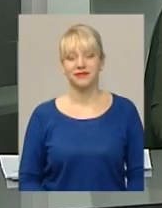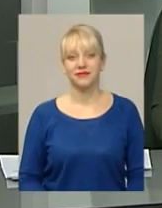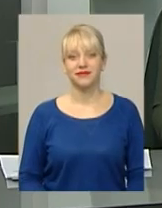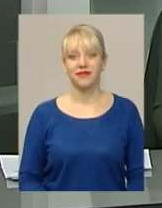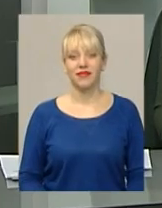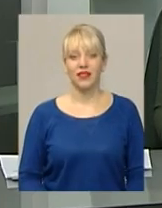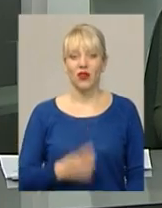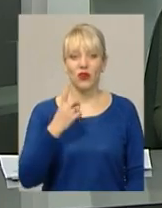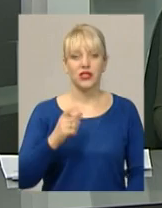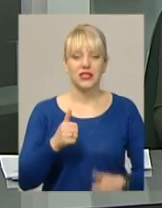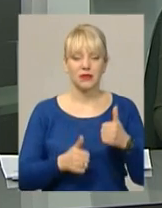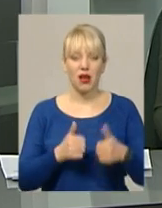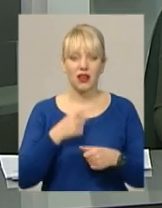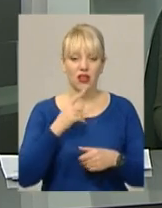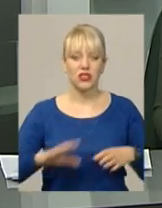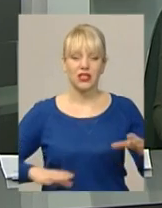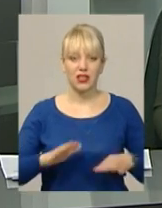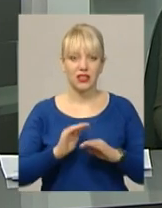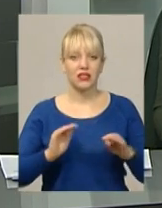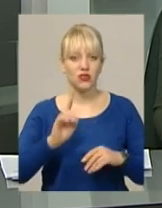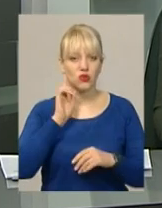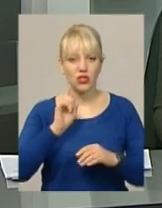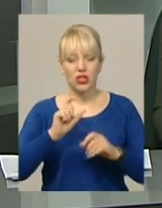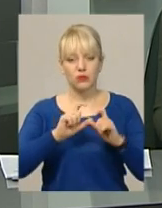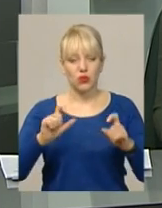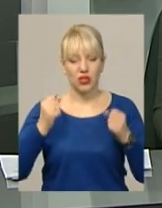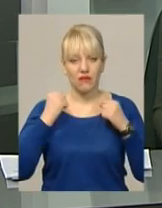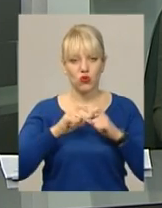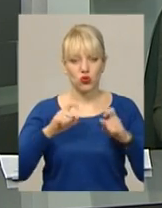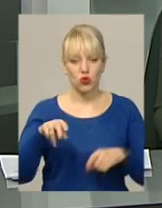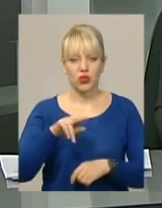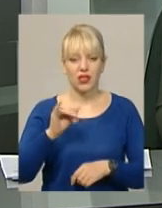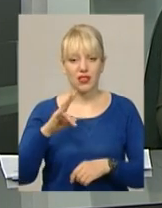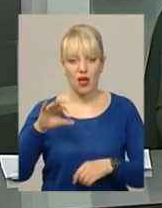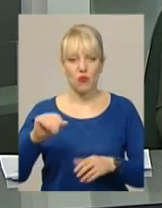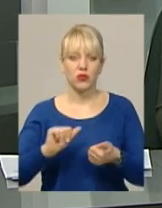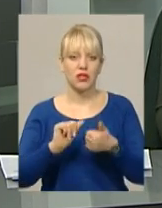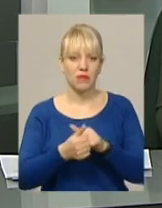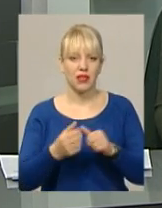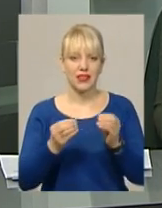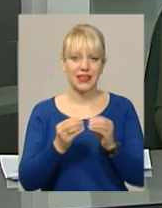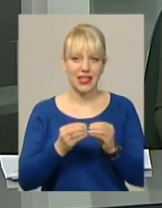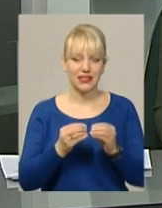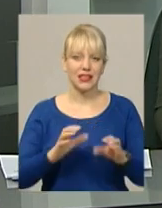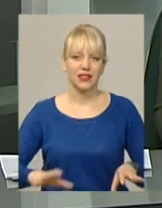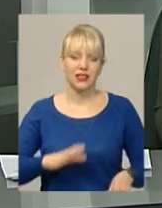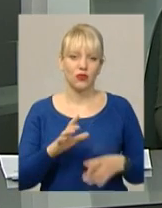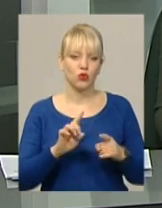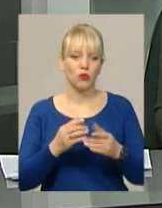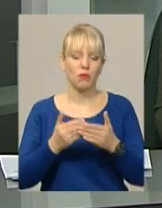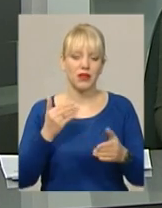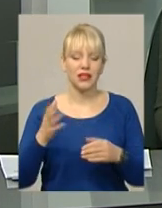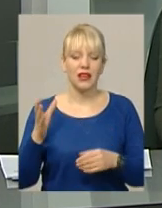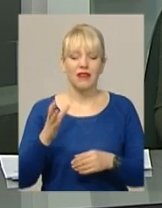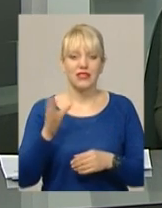Одні змагання, каже тренер дитячо-юнацької спортивної школи «Динамо» Оксана Пилипчук, заміняють 10 тренувань. Тому перед всеукраїнським